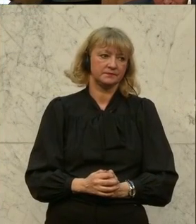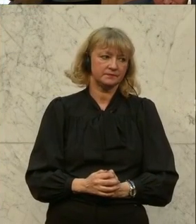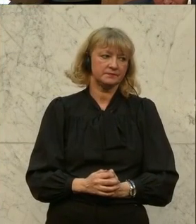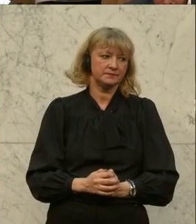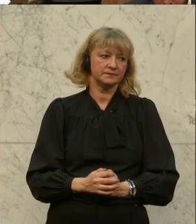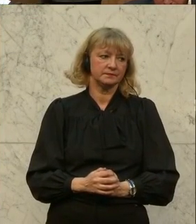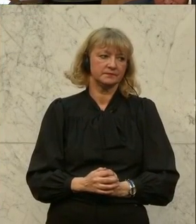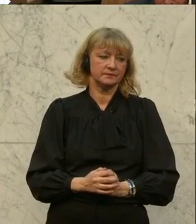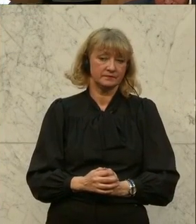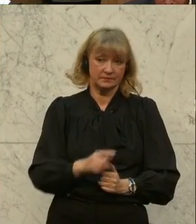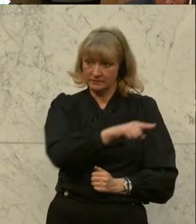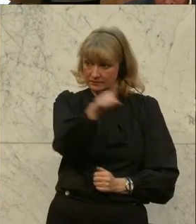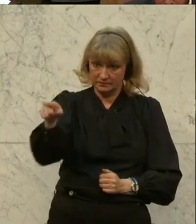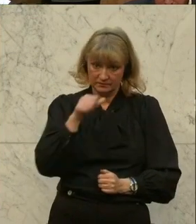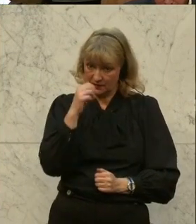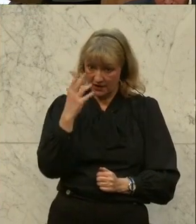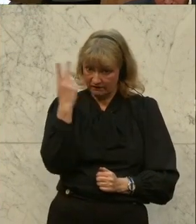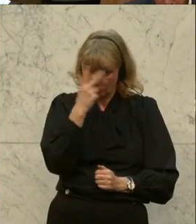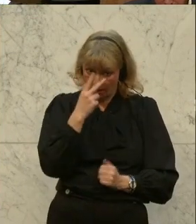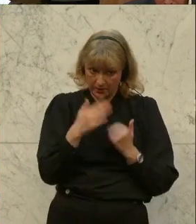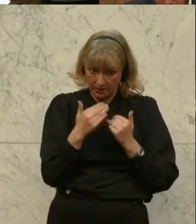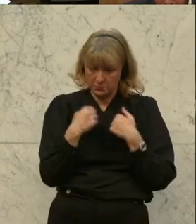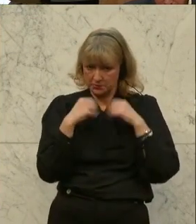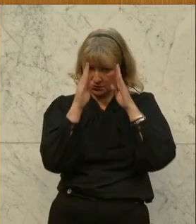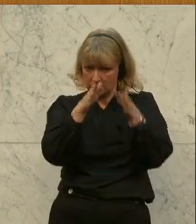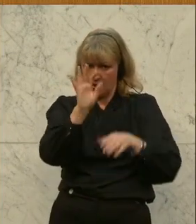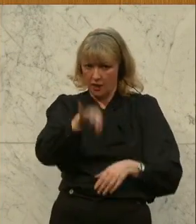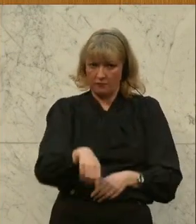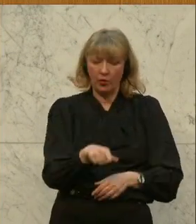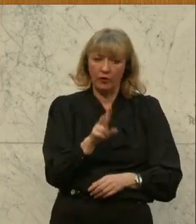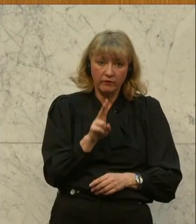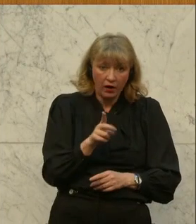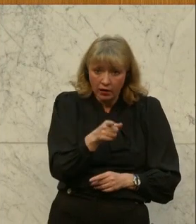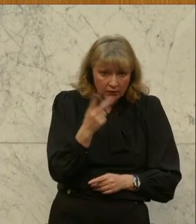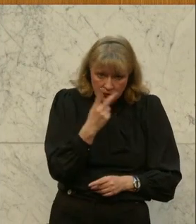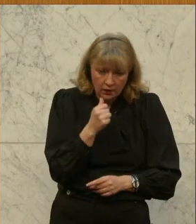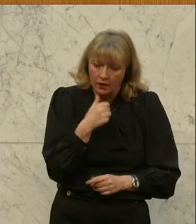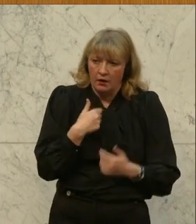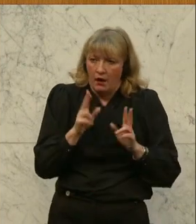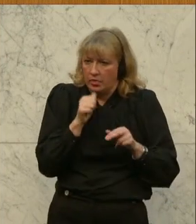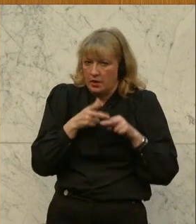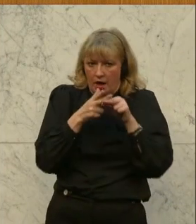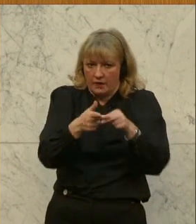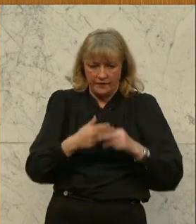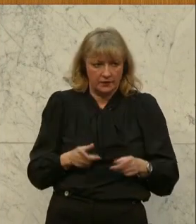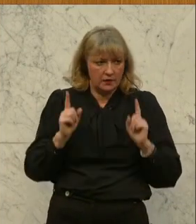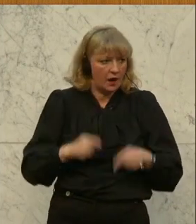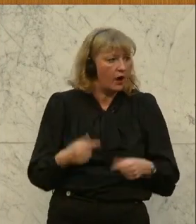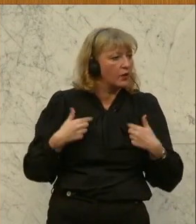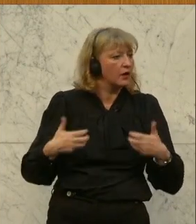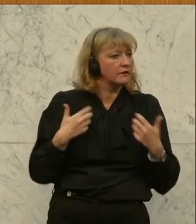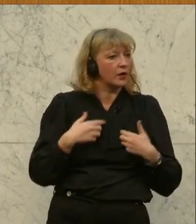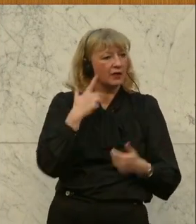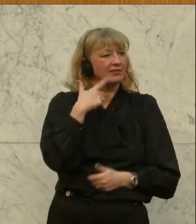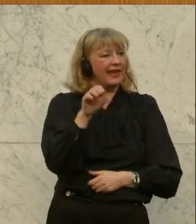Wer das immer noch nicht verstanden hat, und hier schaue ich hier nur in Richtung FPÖ, dem ist wirklich nicht mehr zu helfen. Und es freut mich auch, dass die Kolleginnen und Kollegen